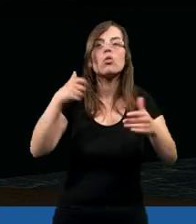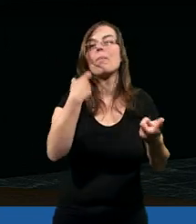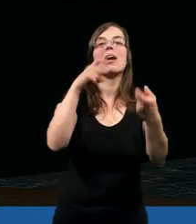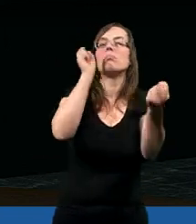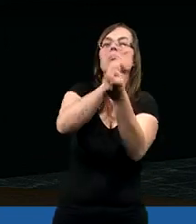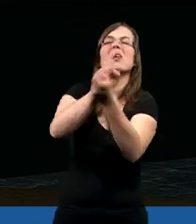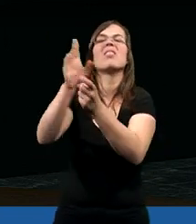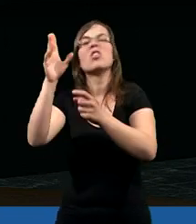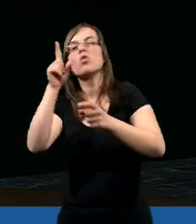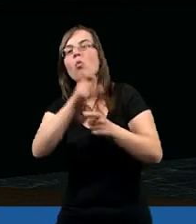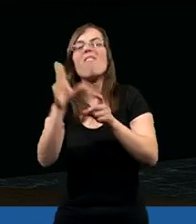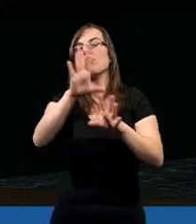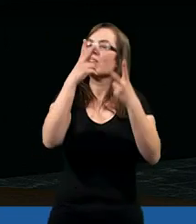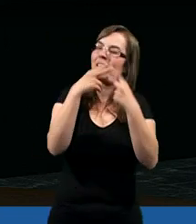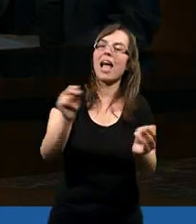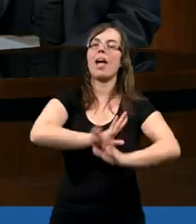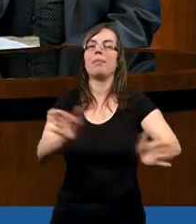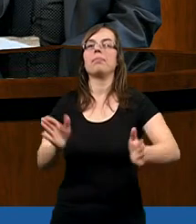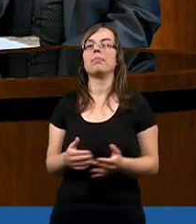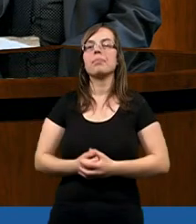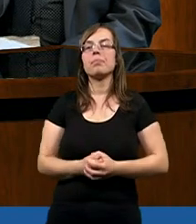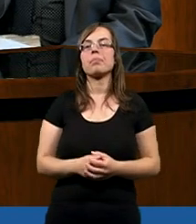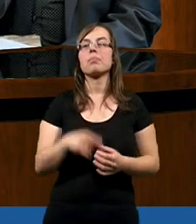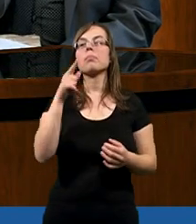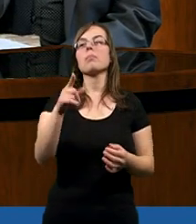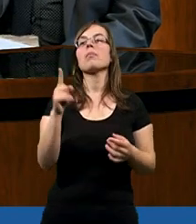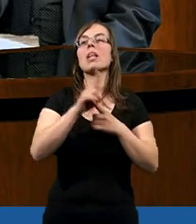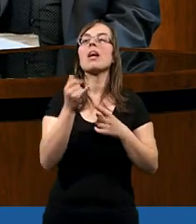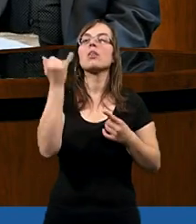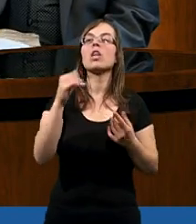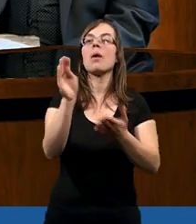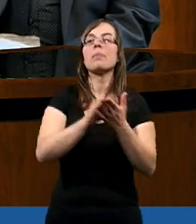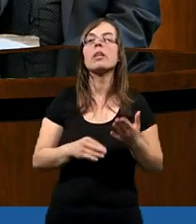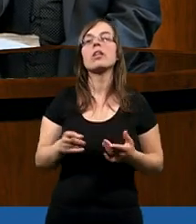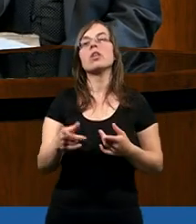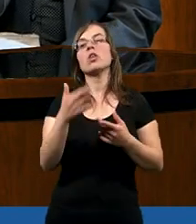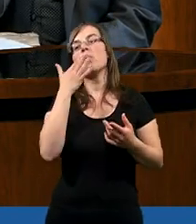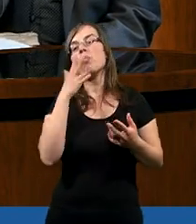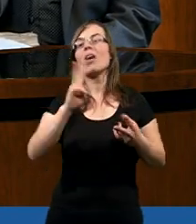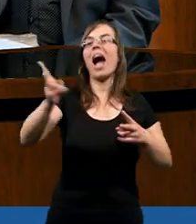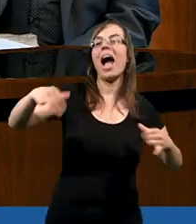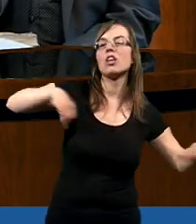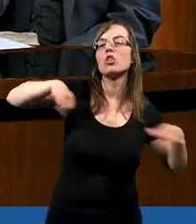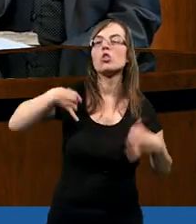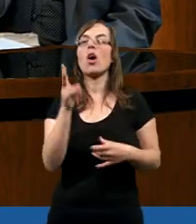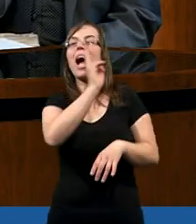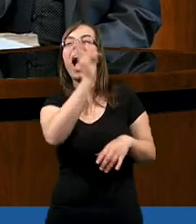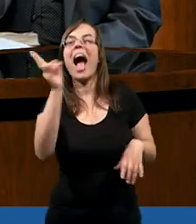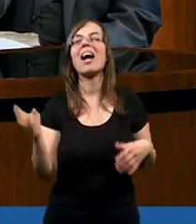to Słowo Bożemu i koniec, kropka. Dziś świecka nauka mówi, że każdy rząd,